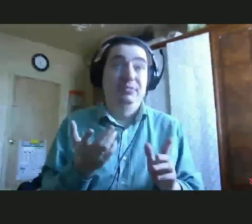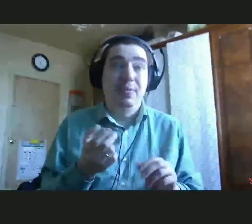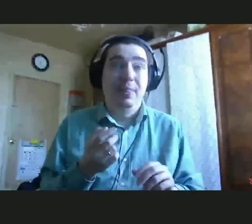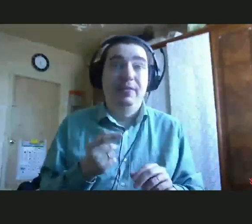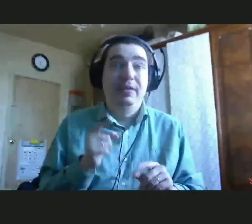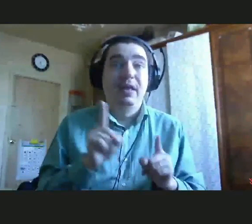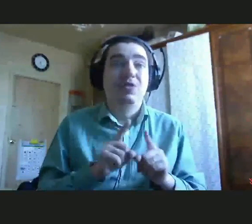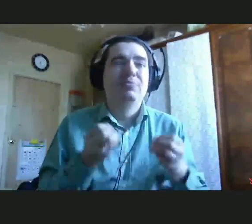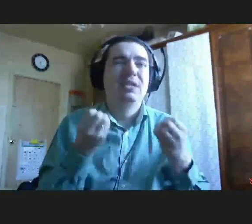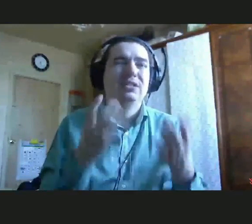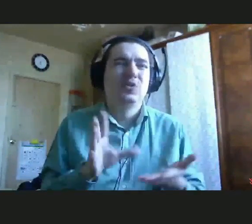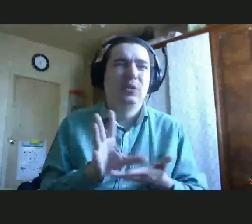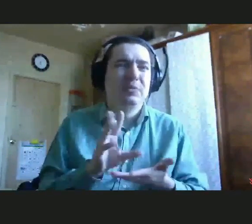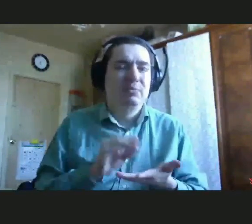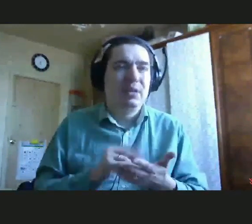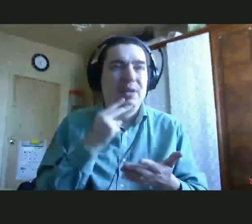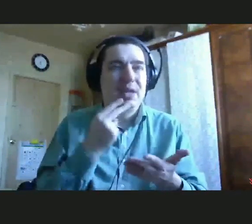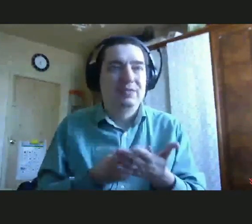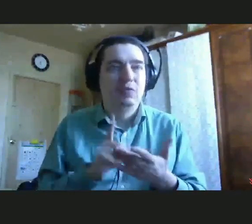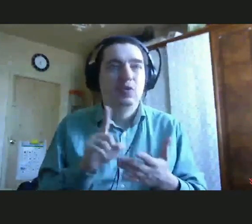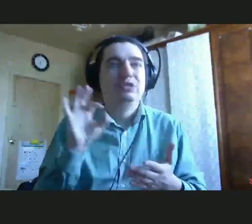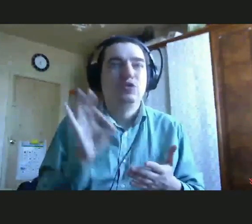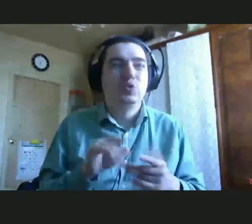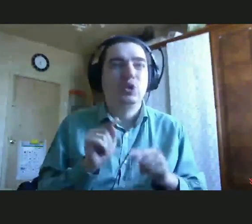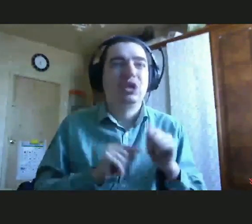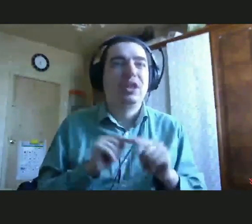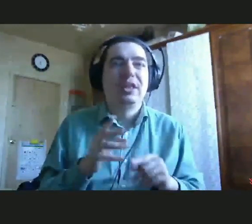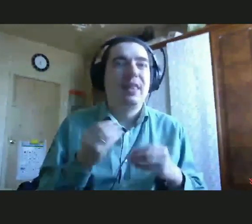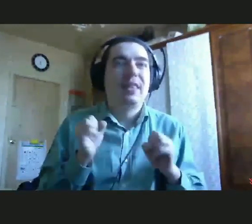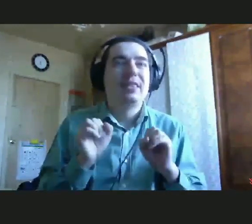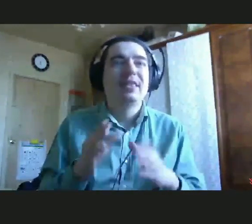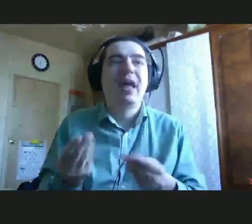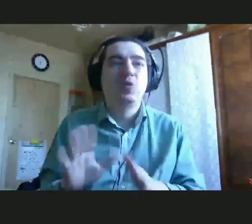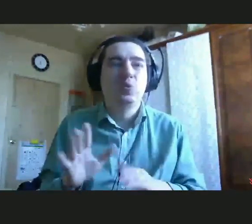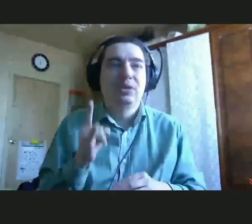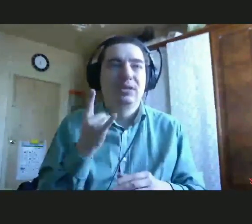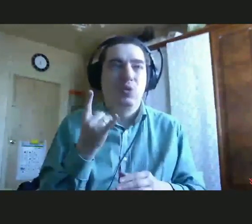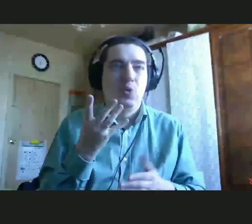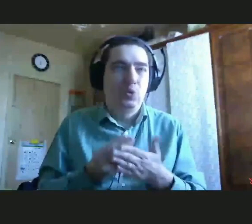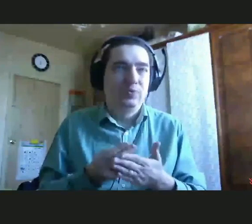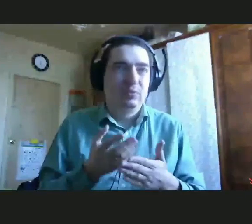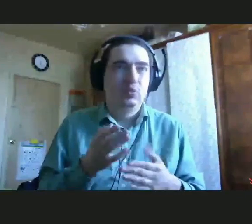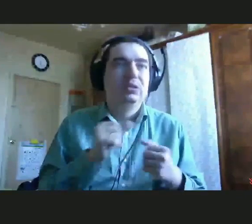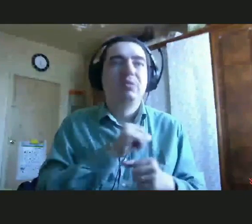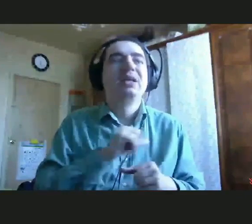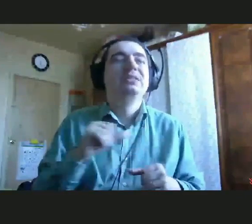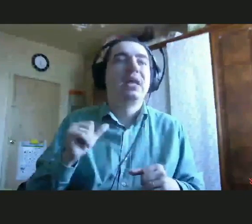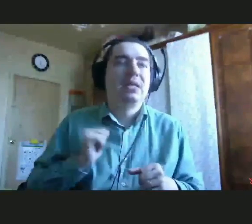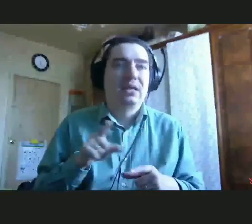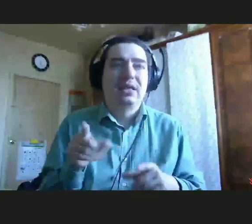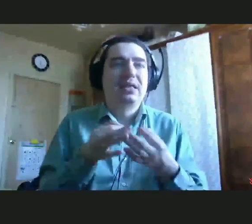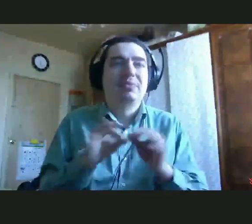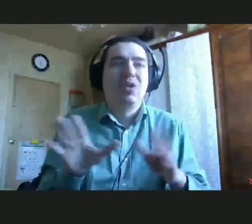простой пример показывает то, что зачастую родители не дают ребенку самостоятельности. Они не позволяют ему выполнять